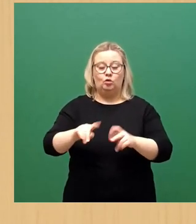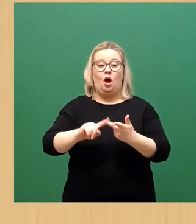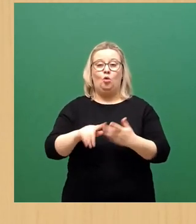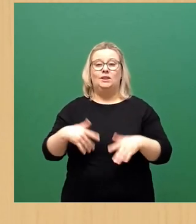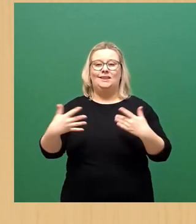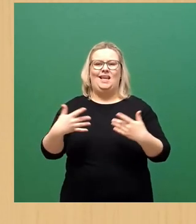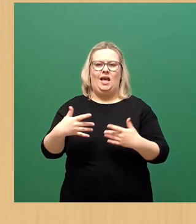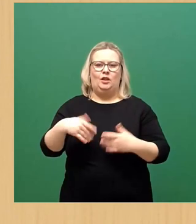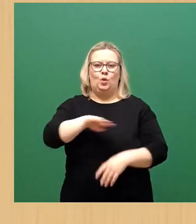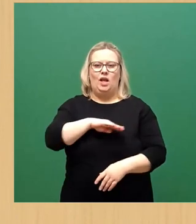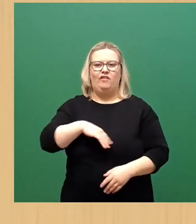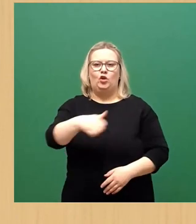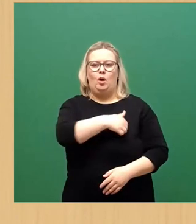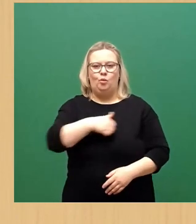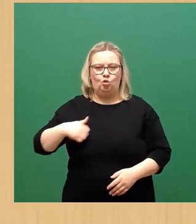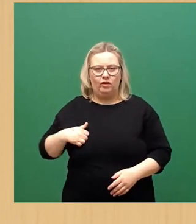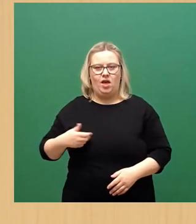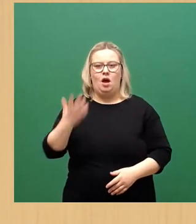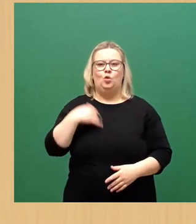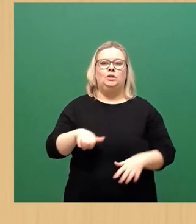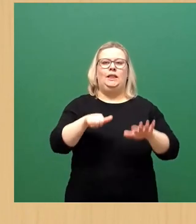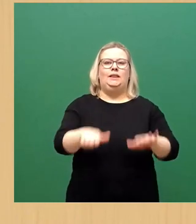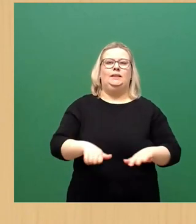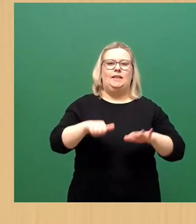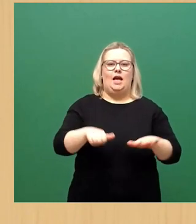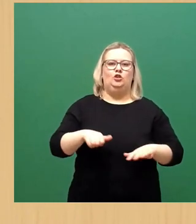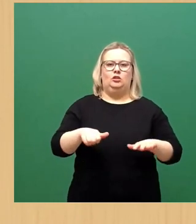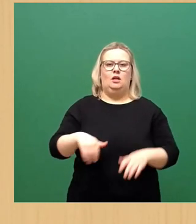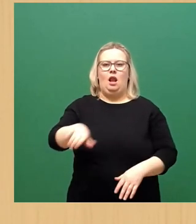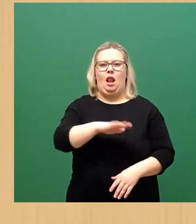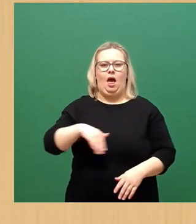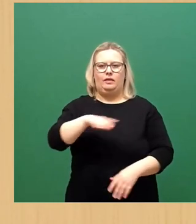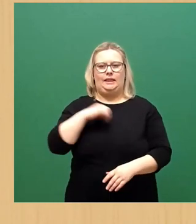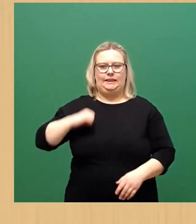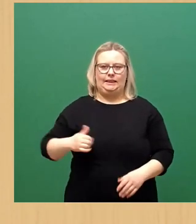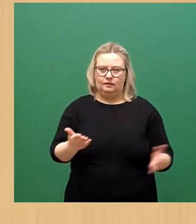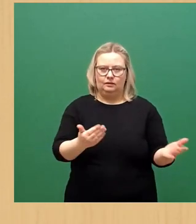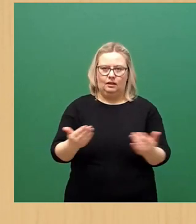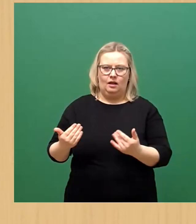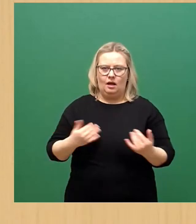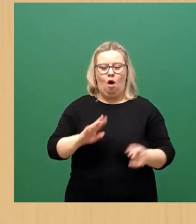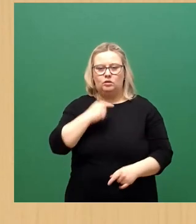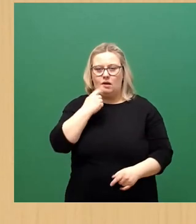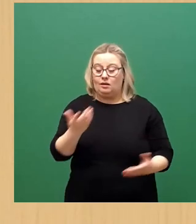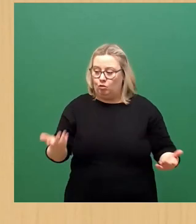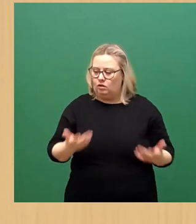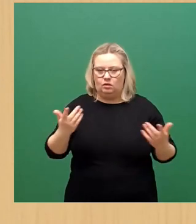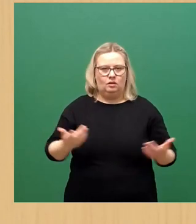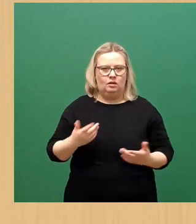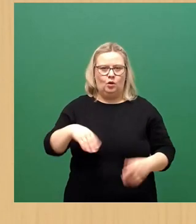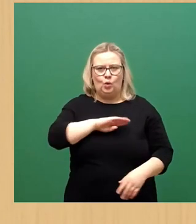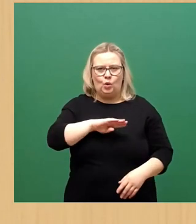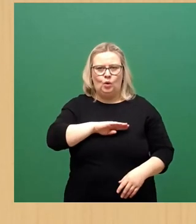Bundeswehr und mittlerweile 16 Landesentwicklungsdienste da. Auch darum haben wir lange uns gerungen, weil wir gesagt haben, Mensch, die Kollegen sind eingearbeitet,